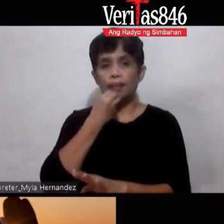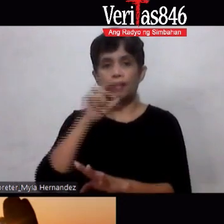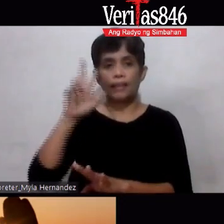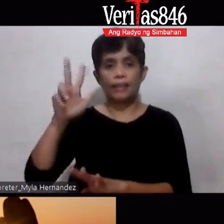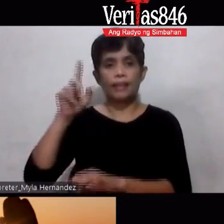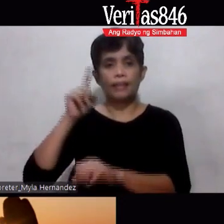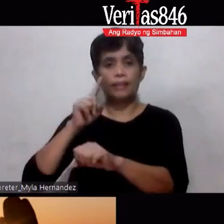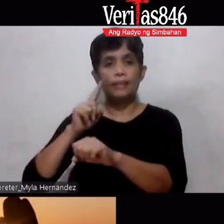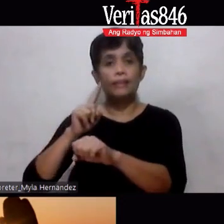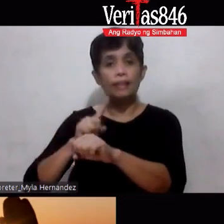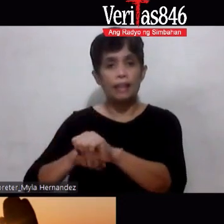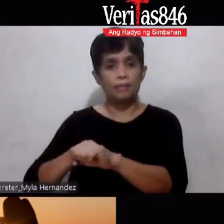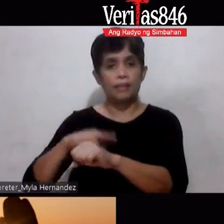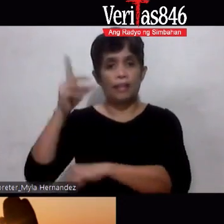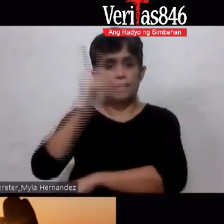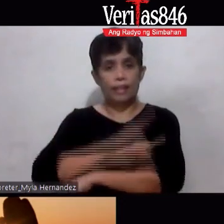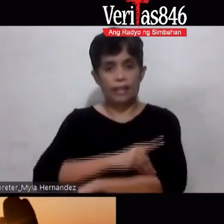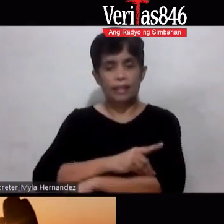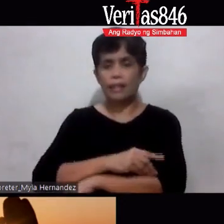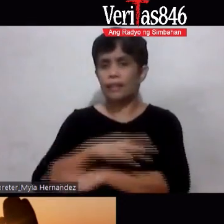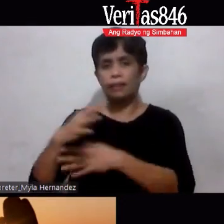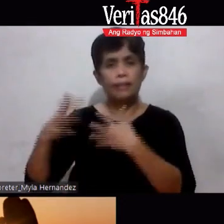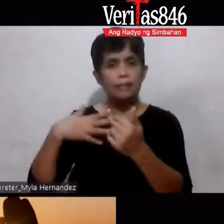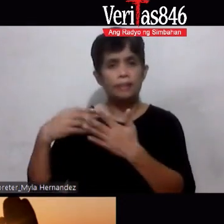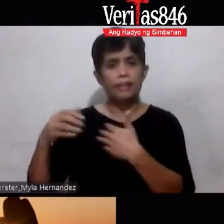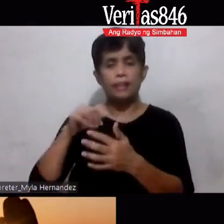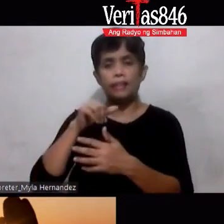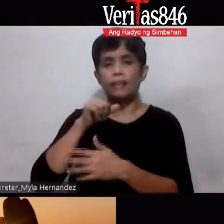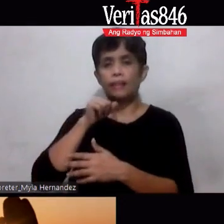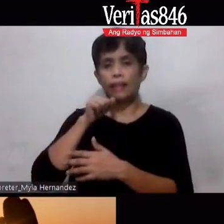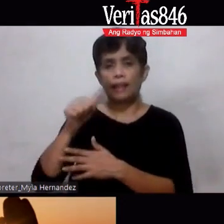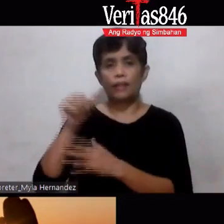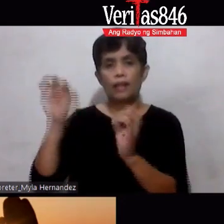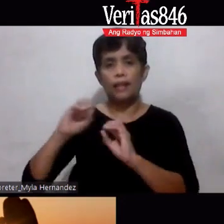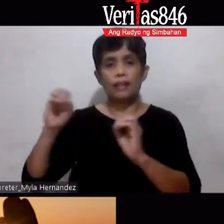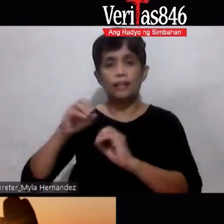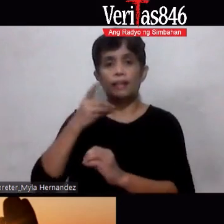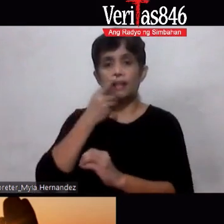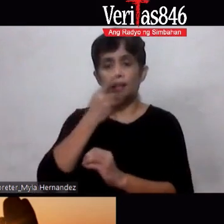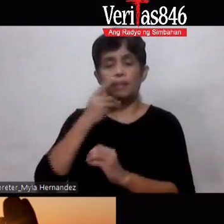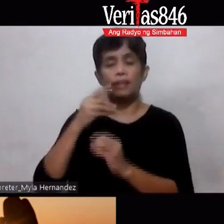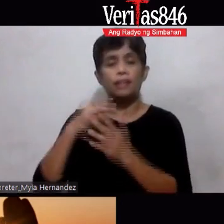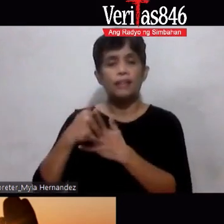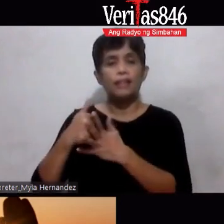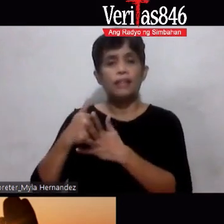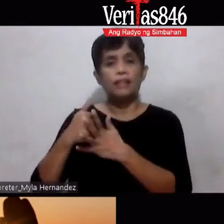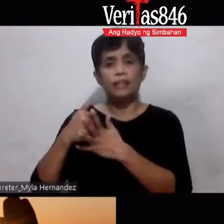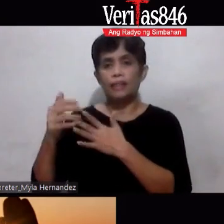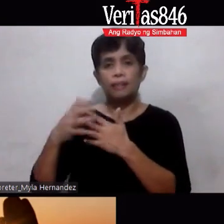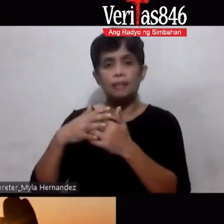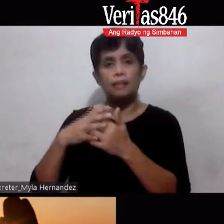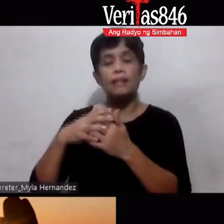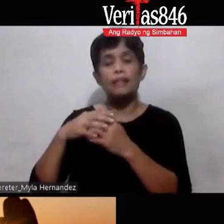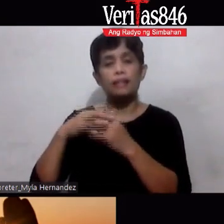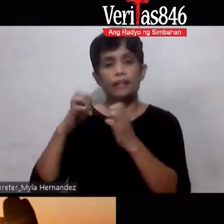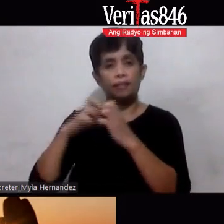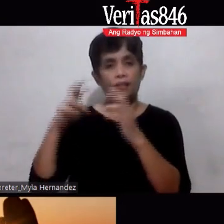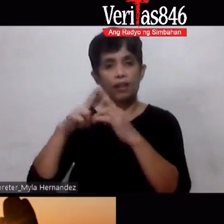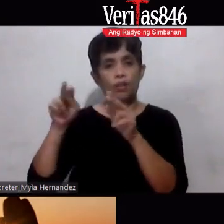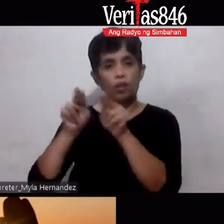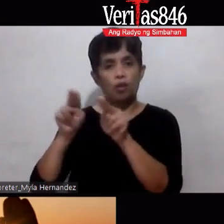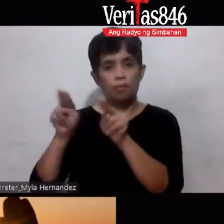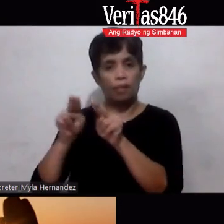pwede rin yung inumin kahit pre-diabetic lang o kahit normal pa yung blood sugar nyo inumin nyo yung Ampalaya Plus 1